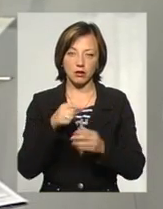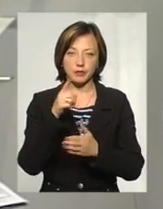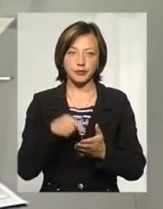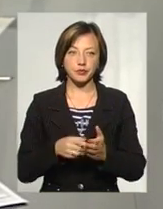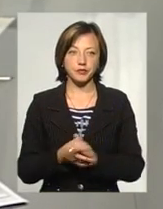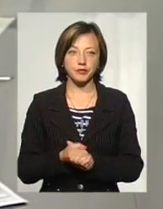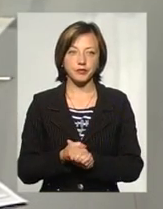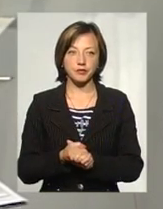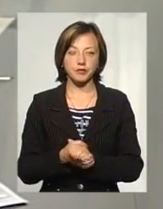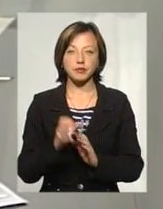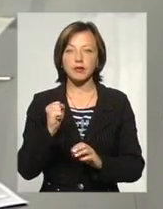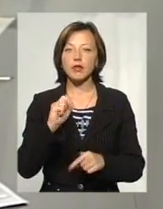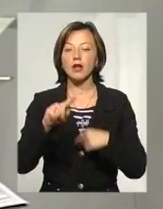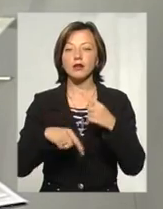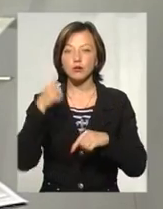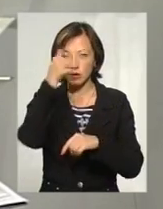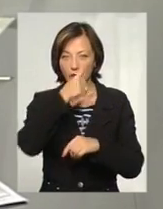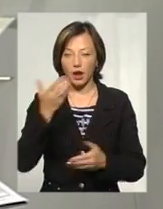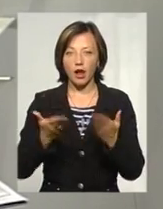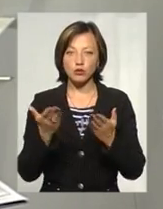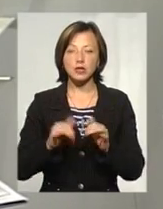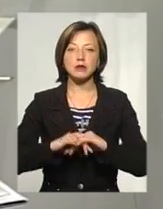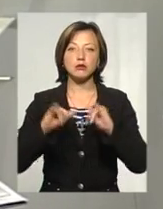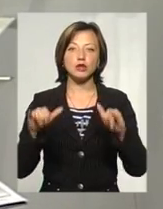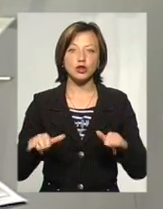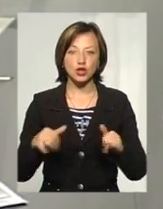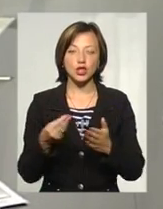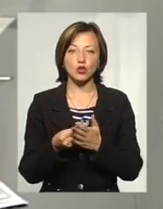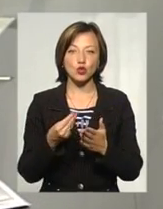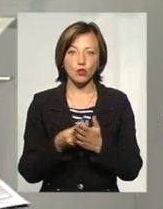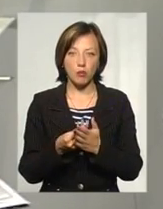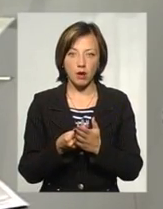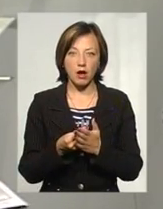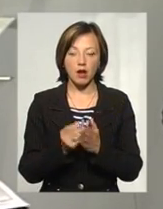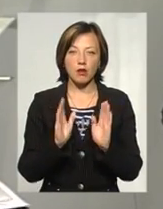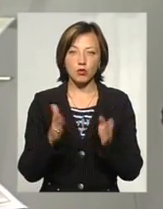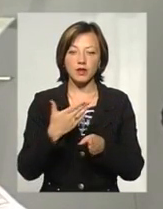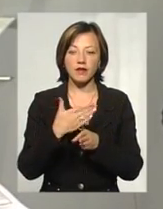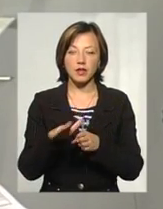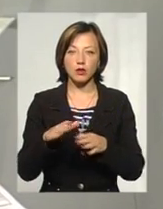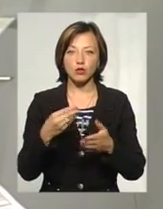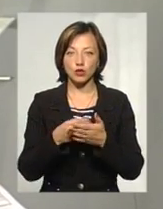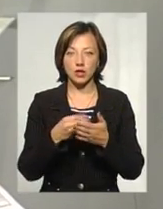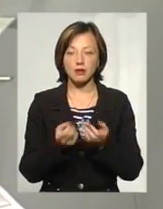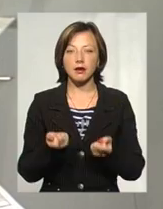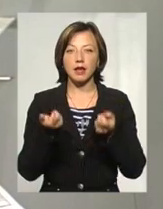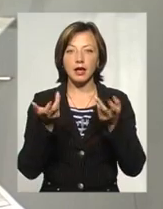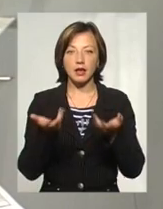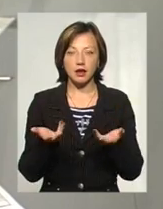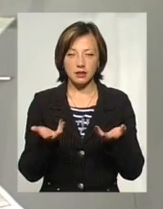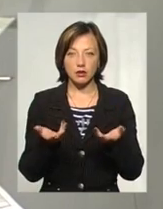А наступного року, якщо все ж таки збільшиться сума, яка буде виділена з бюджета, кількість